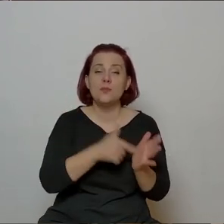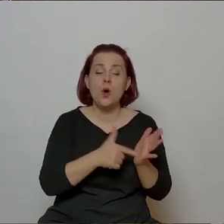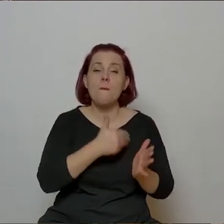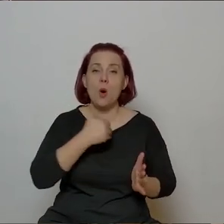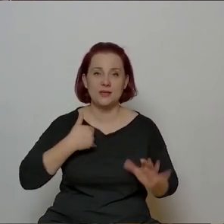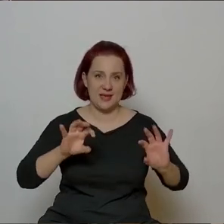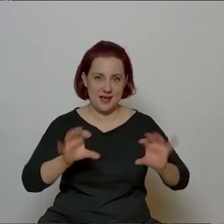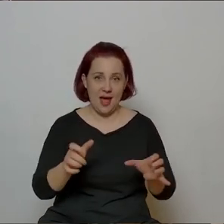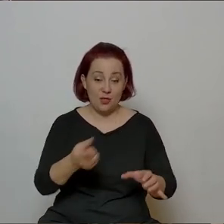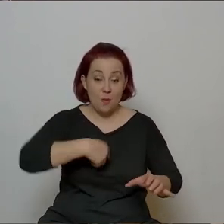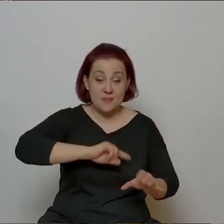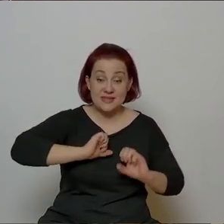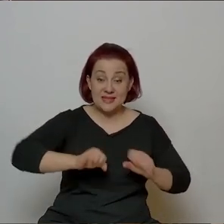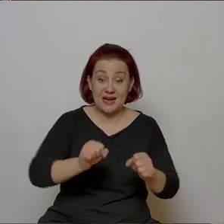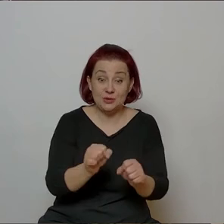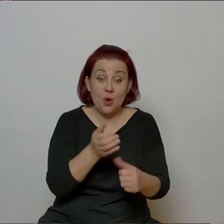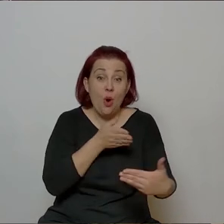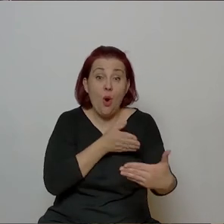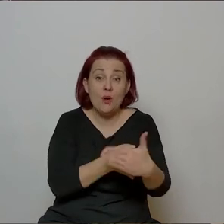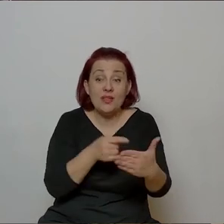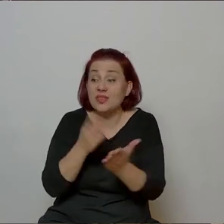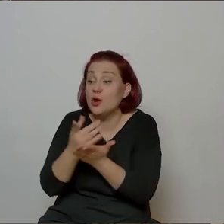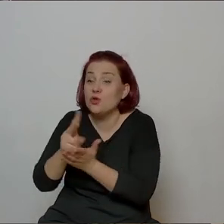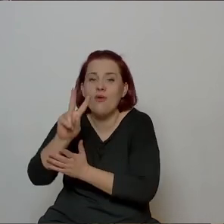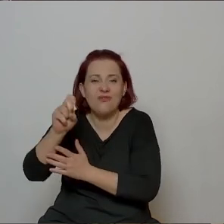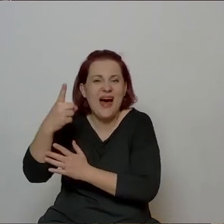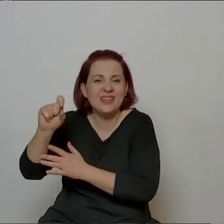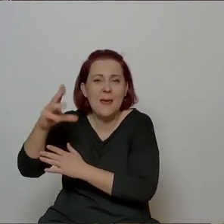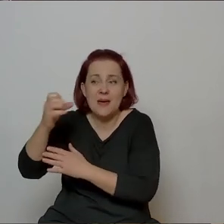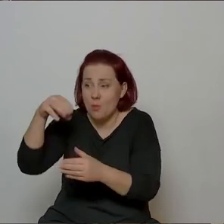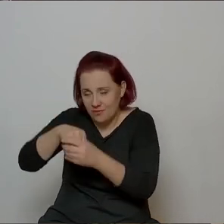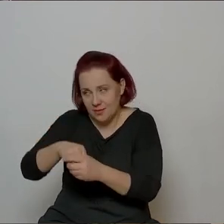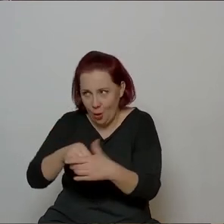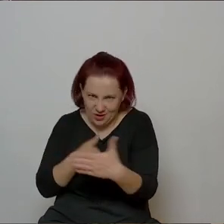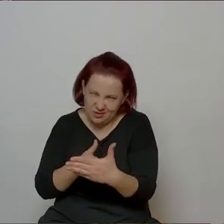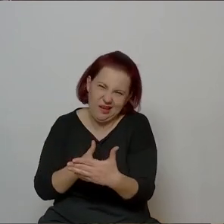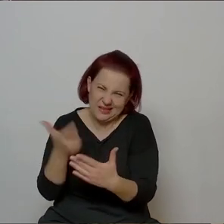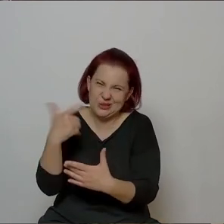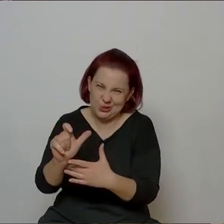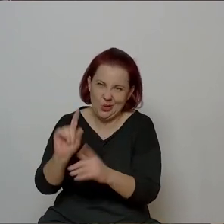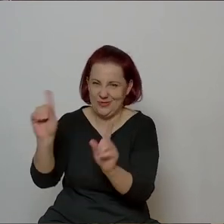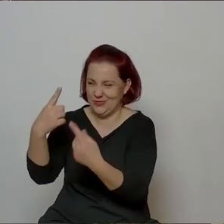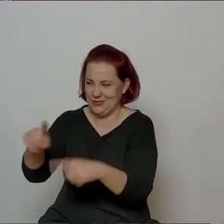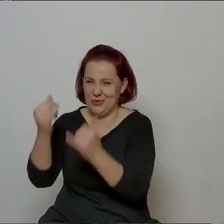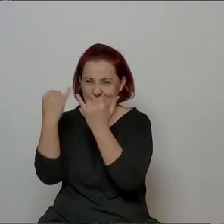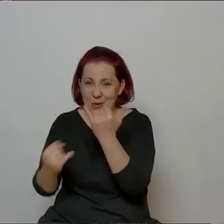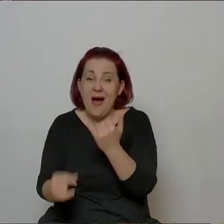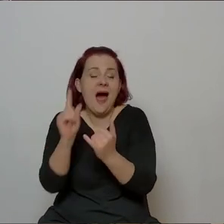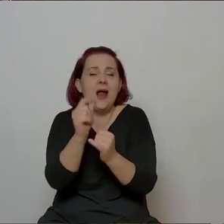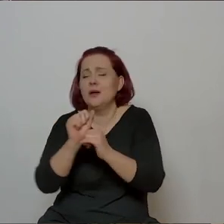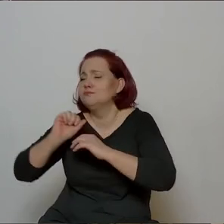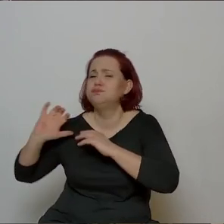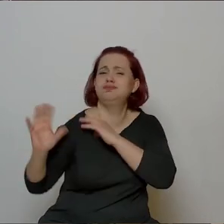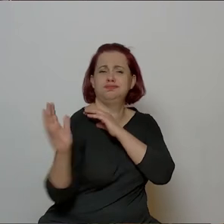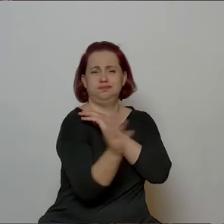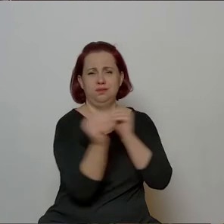staraliśmy się ograniczyć do Ademekum, choć nie jest to ograniczenie, bo tam jest sto utworów, przecież to jest ocean możliwości w dalszym